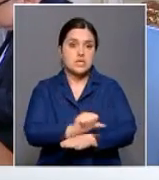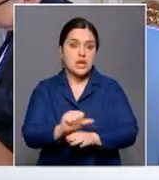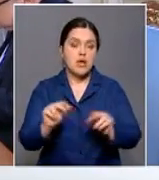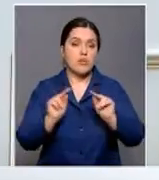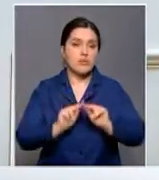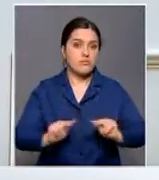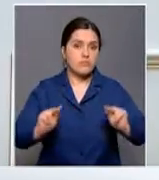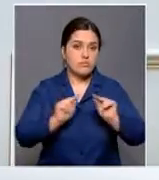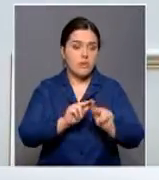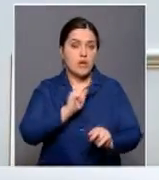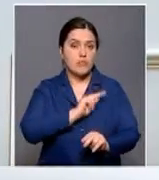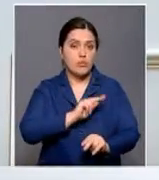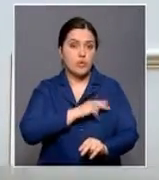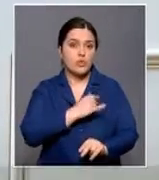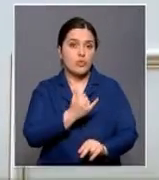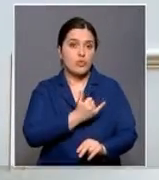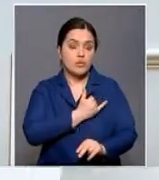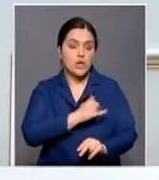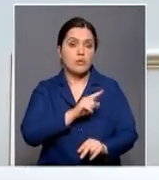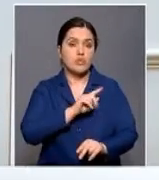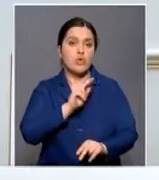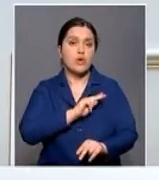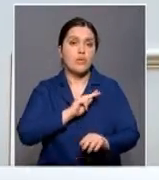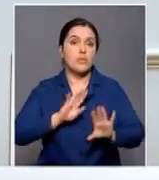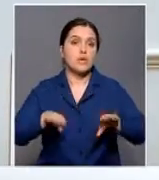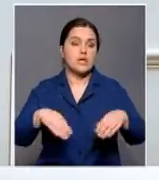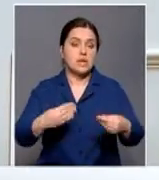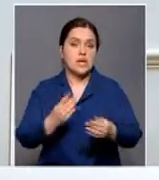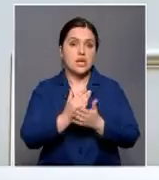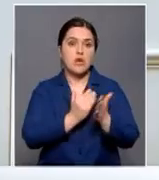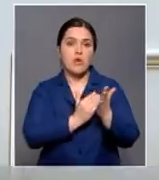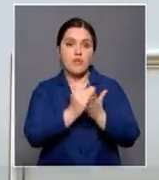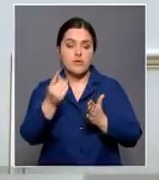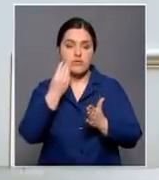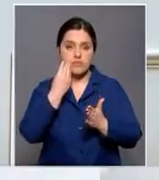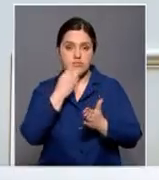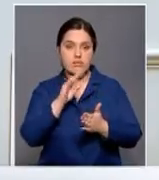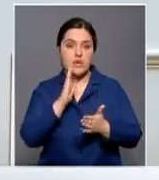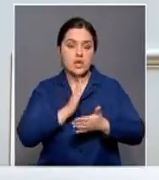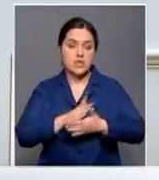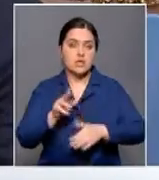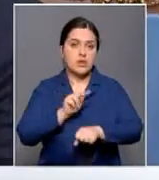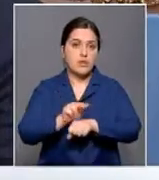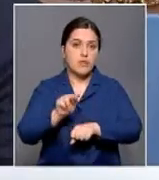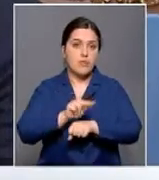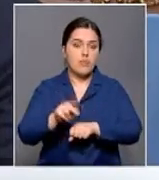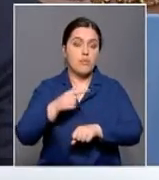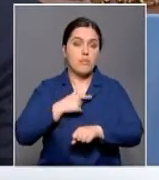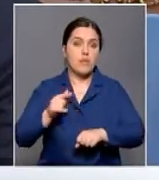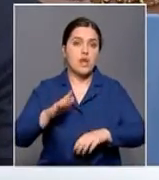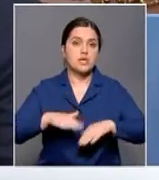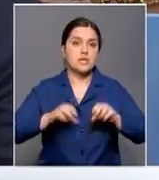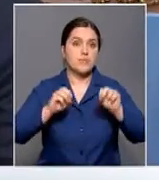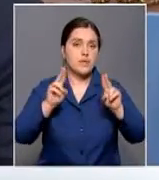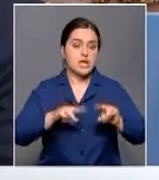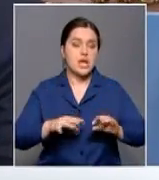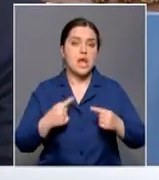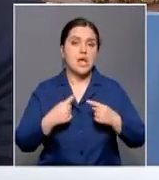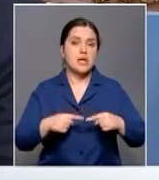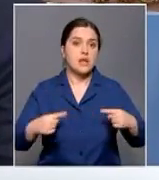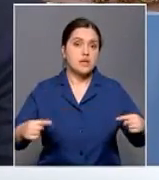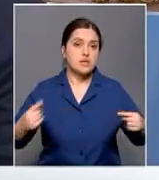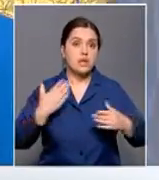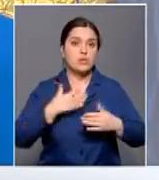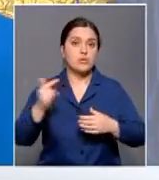работают в нашем ВУЗе, а также работодатели, отмечают высокую подготовку наших студентов. Мы готовим специалистов разного профиля. Вы